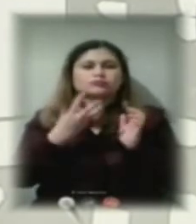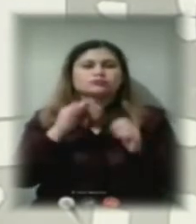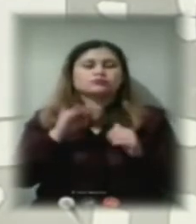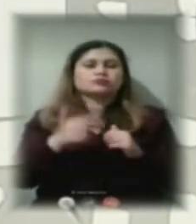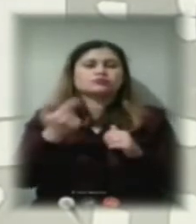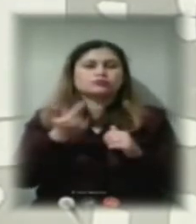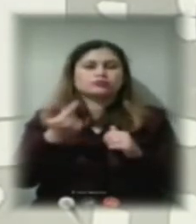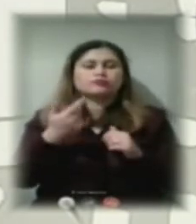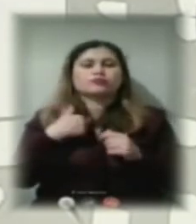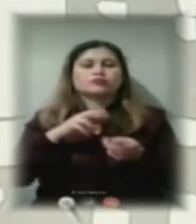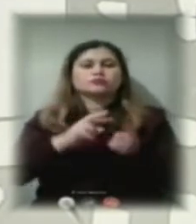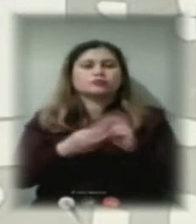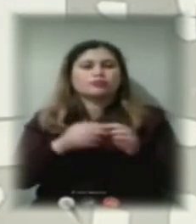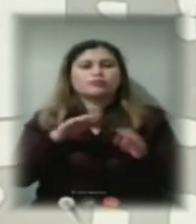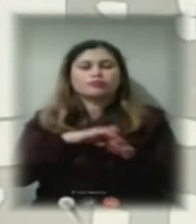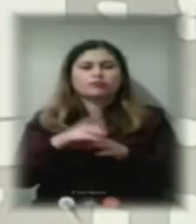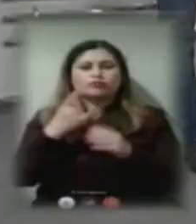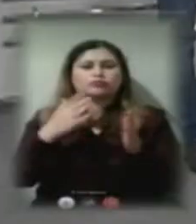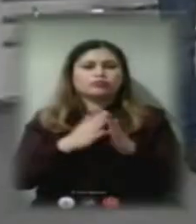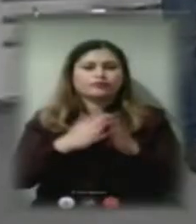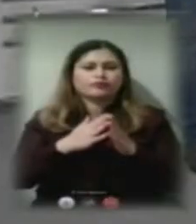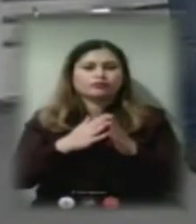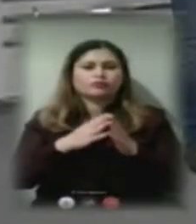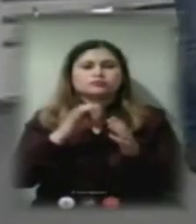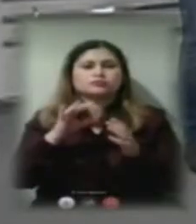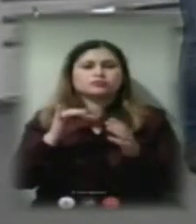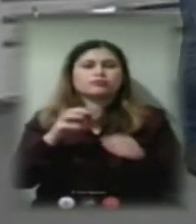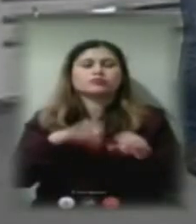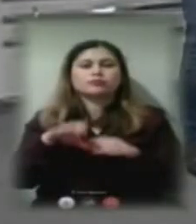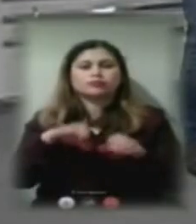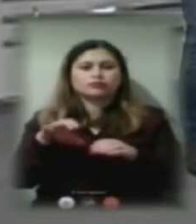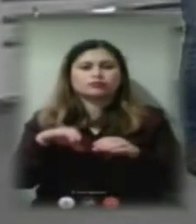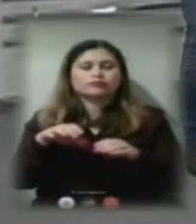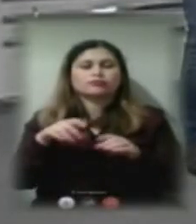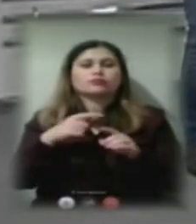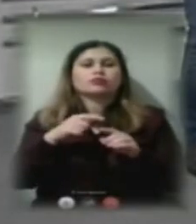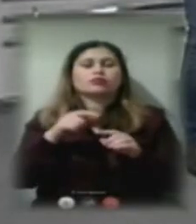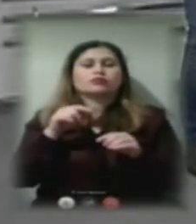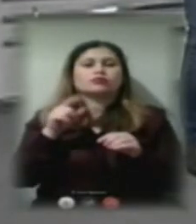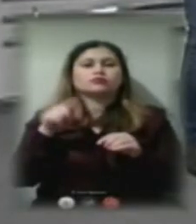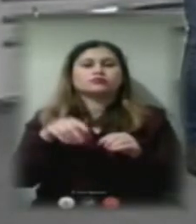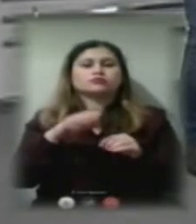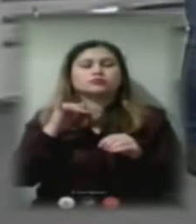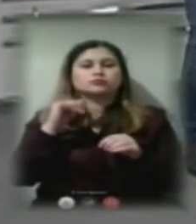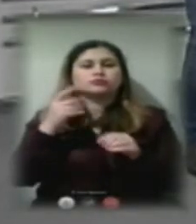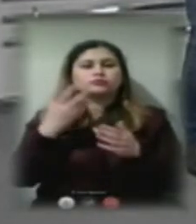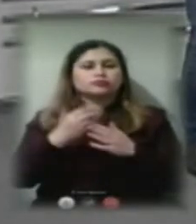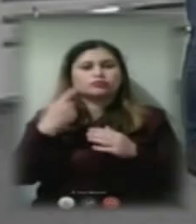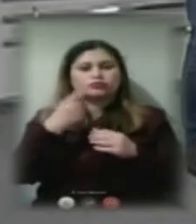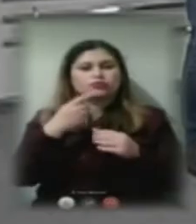замінили повністю в одному будинку систему опалення, горіще підвал, плюс встановили індивідуальний тепловий пункт.